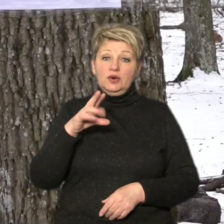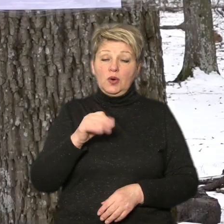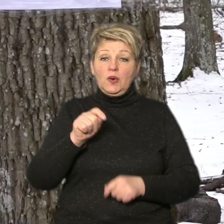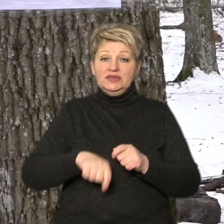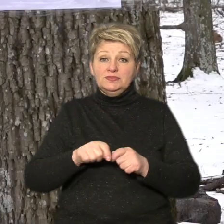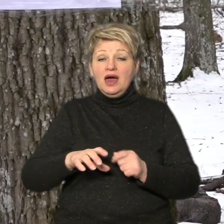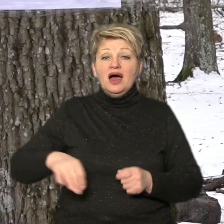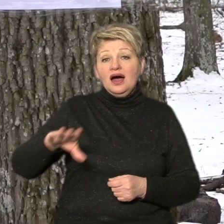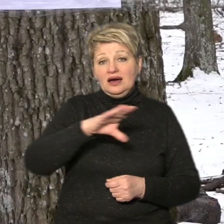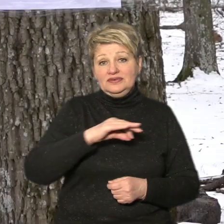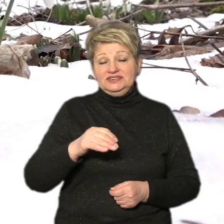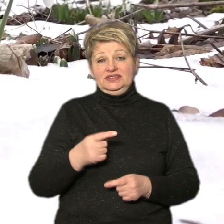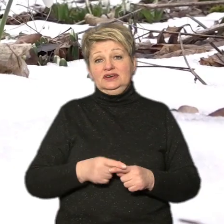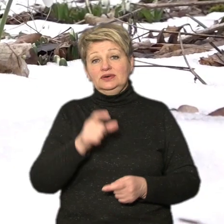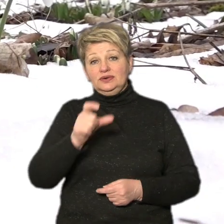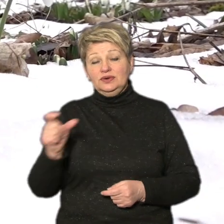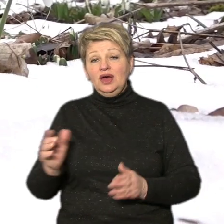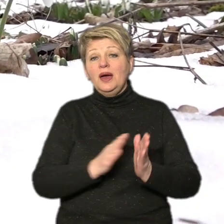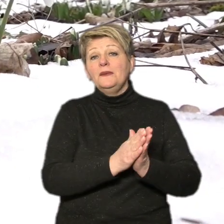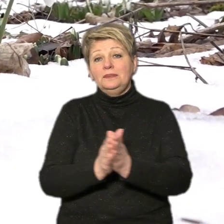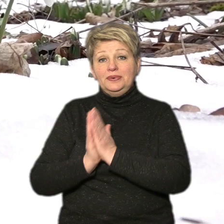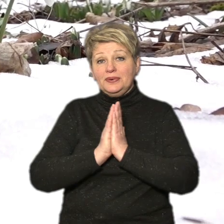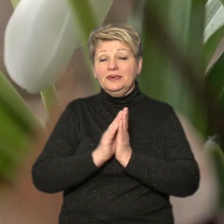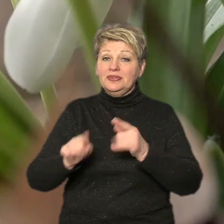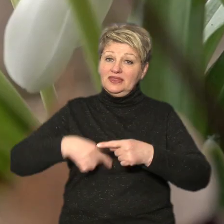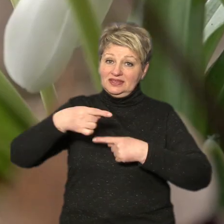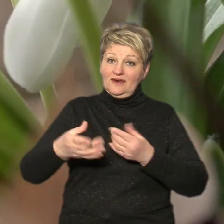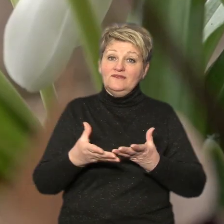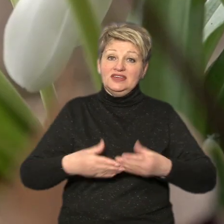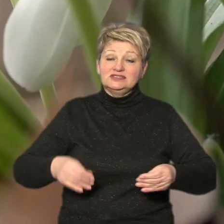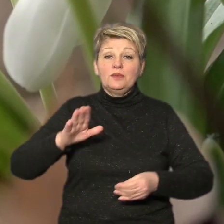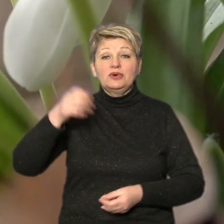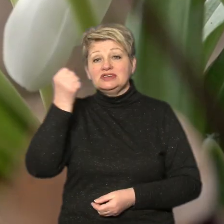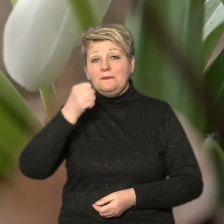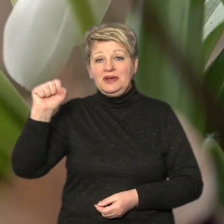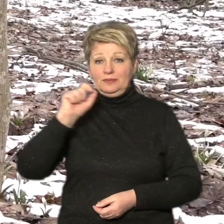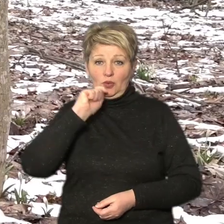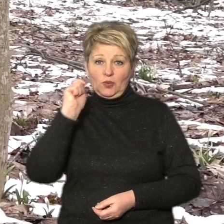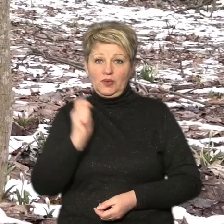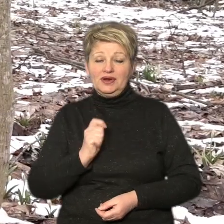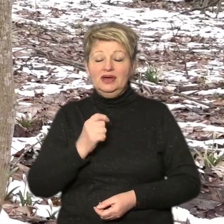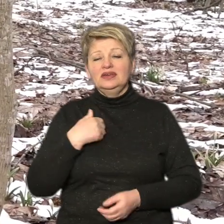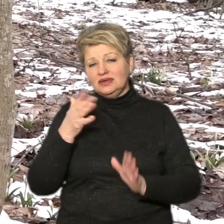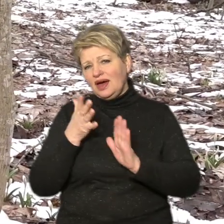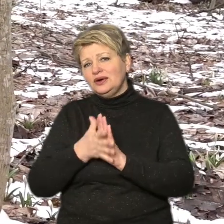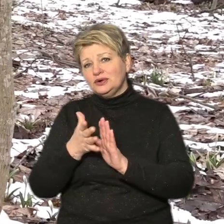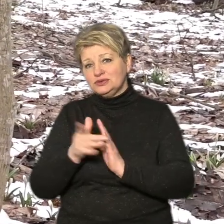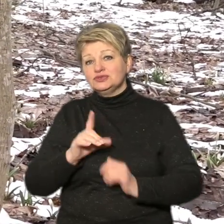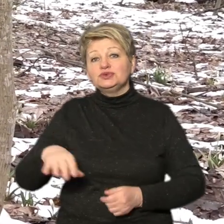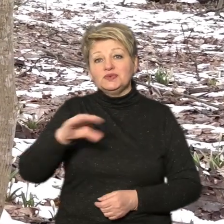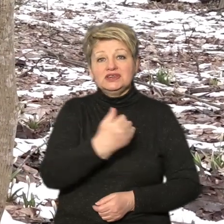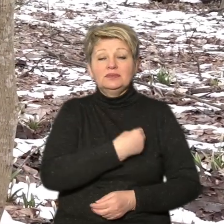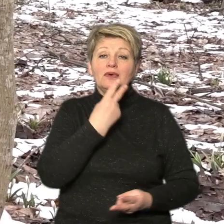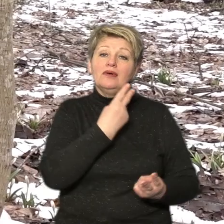свідомих громадян, додає пані Ольга, чекають на галявинах наступної весни, після перемоги України. Я розумію, всім хочеться побачити